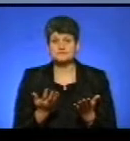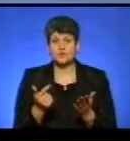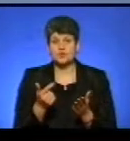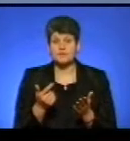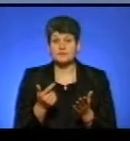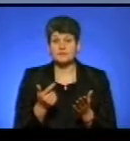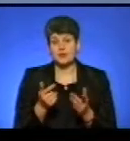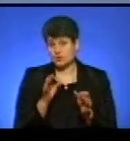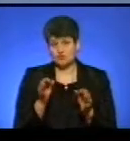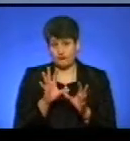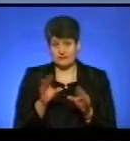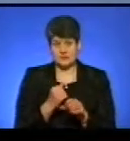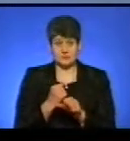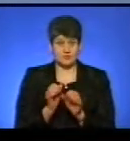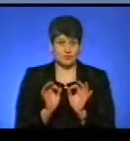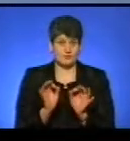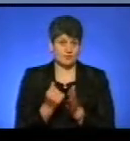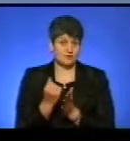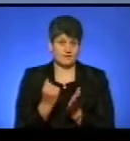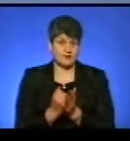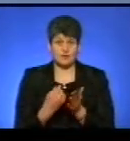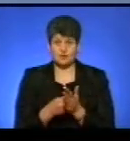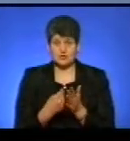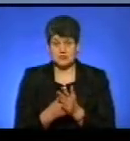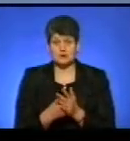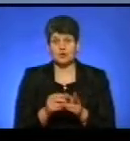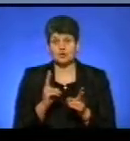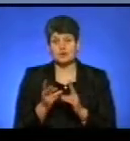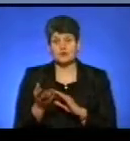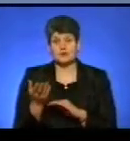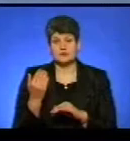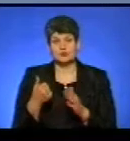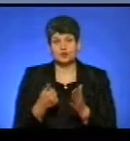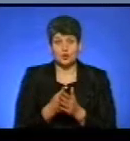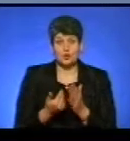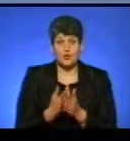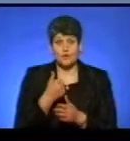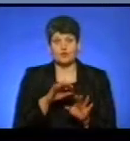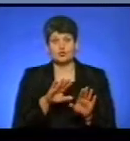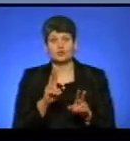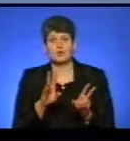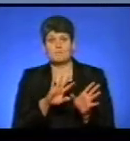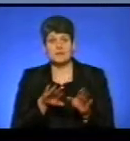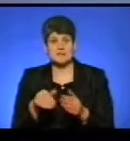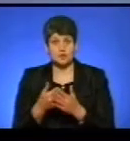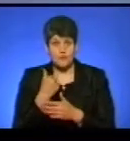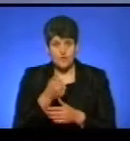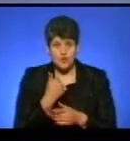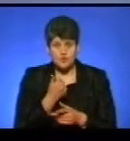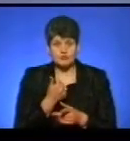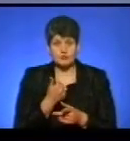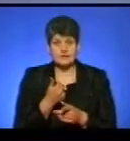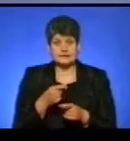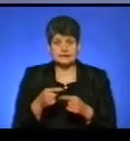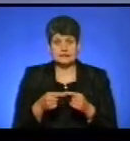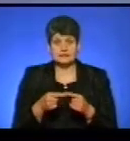А воно чого всі працюють, всі нормально затвердили бюджет, хто ще до Нового року, хто вже після Нового року. І все ж таки надолужили